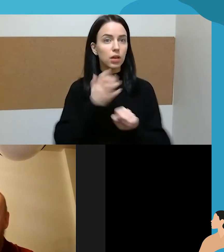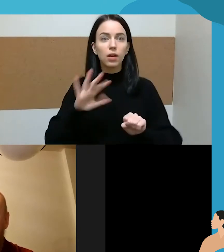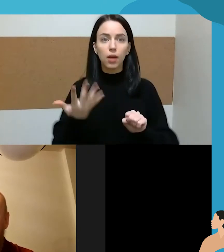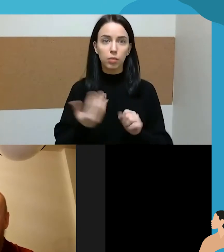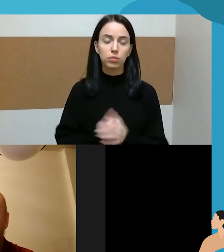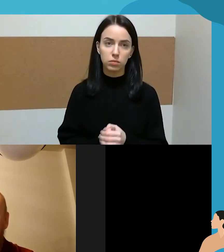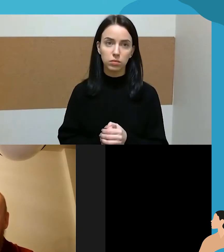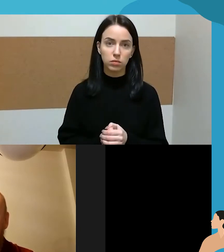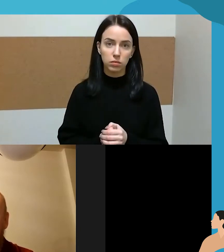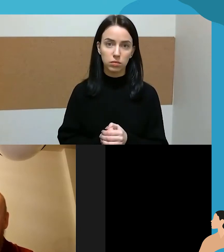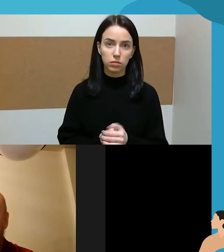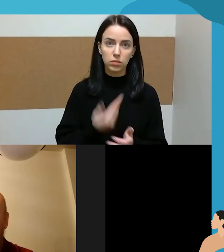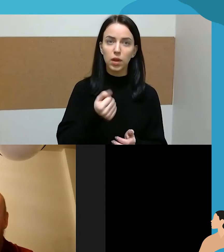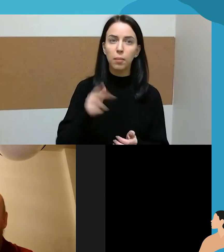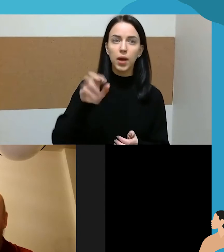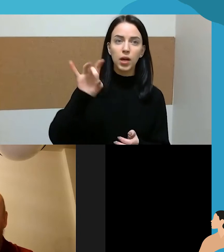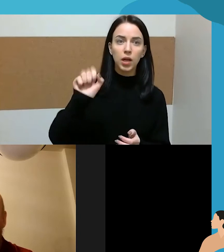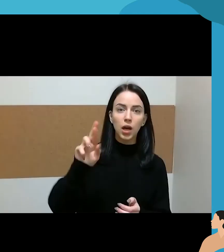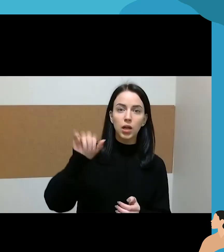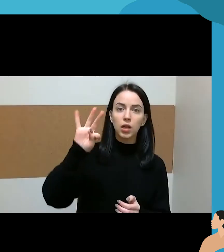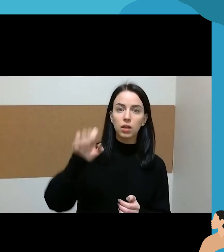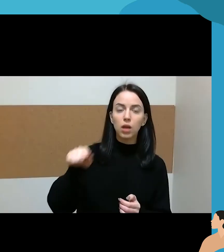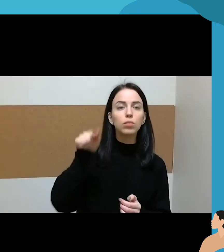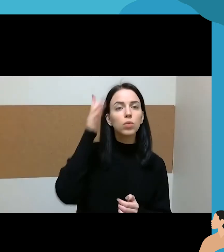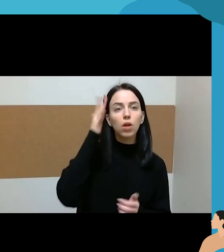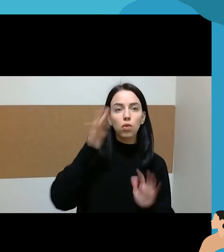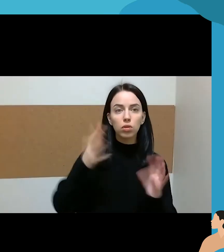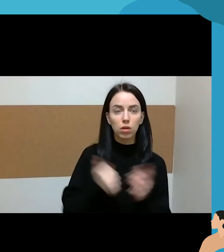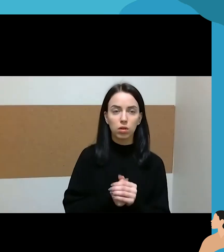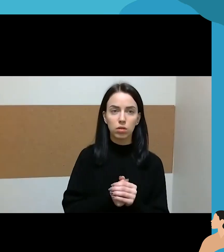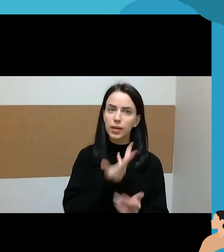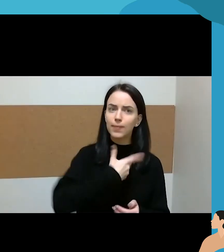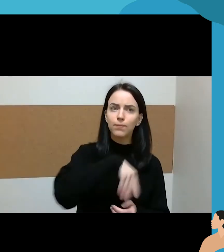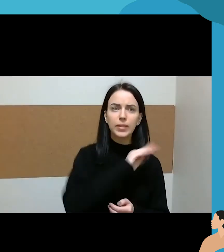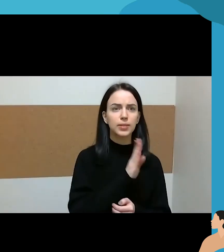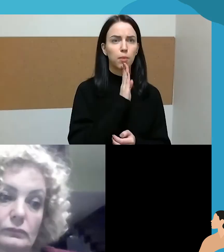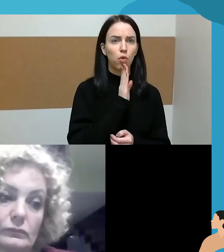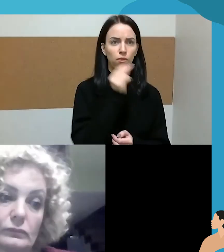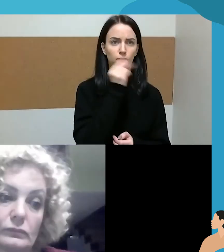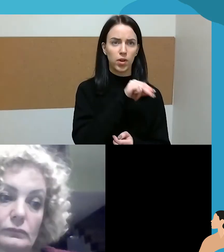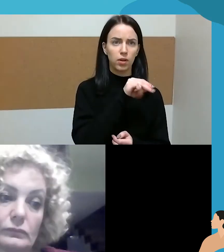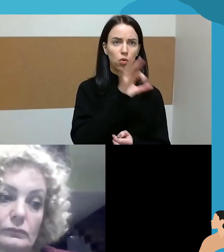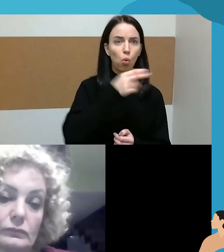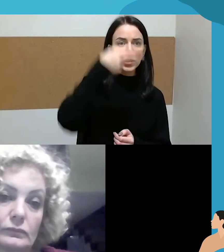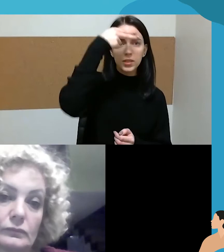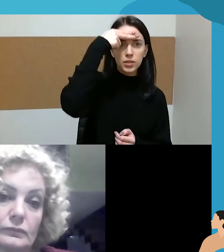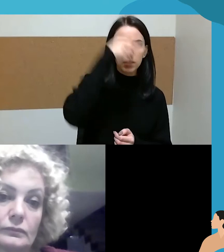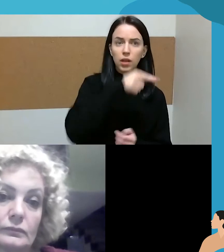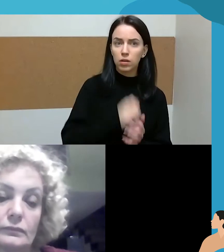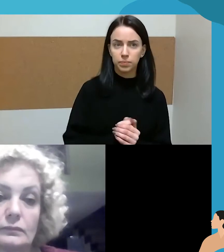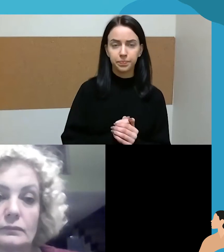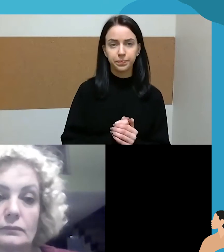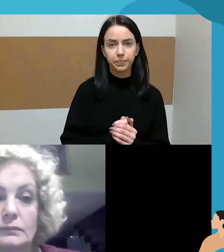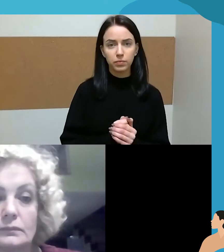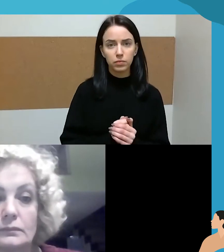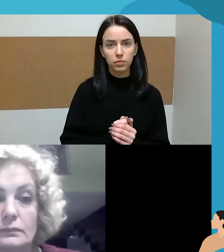Margarita, ką jūs galvojat su tam moteris dėl visko kalta, tam stereotipe, kas iš